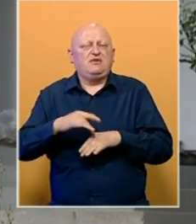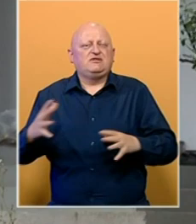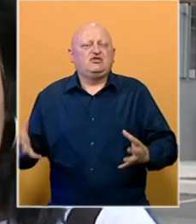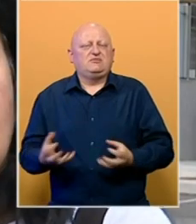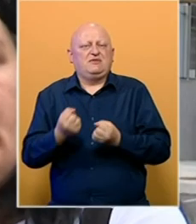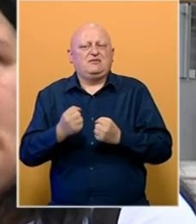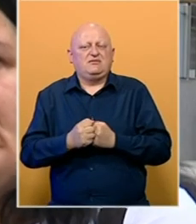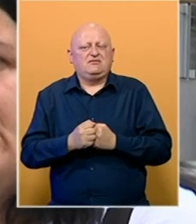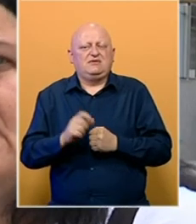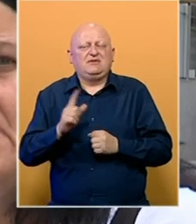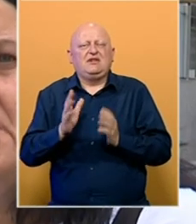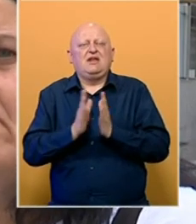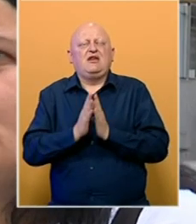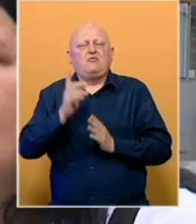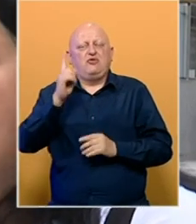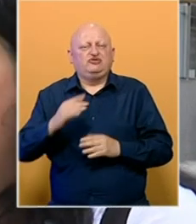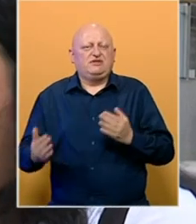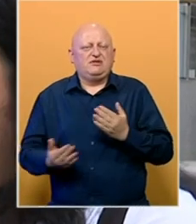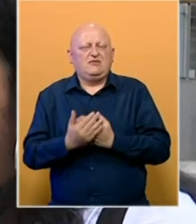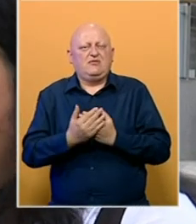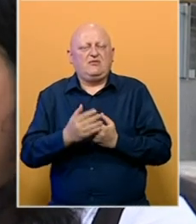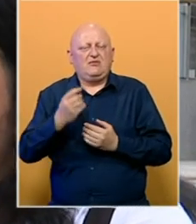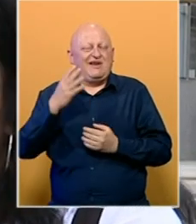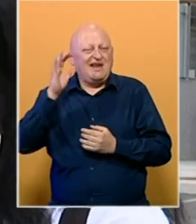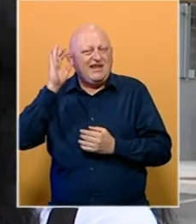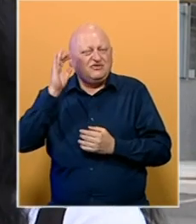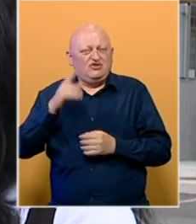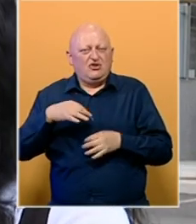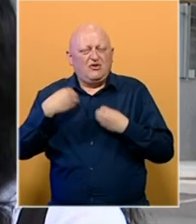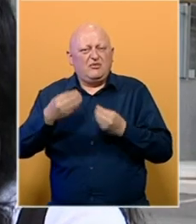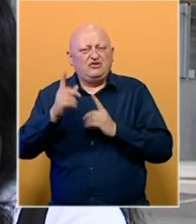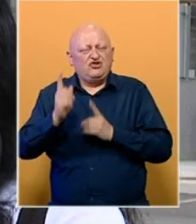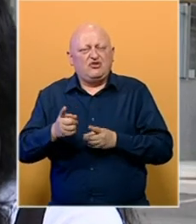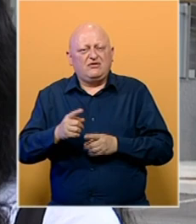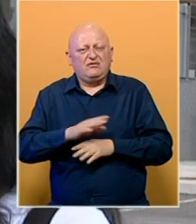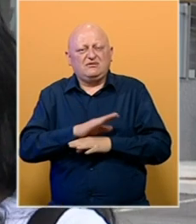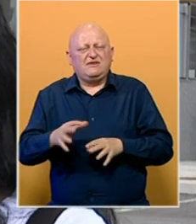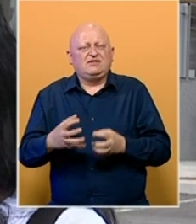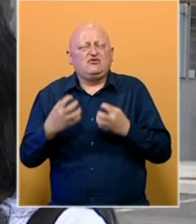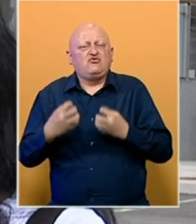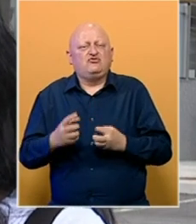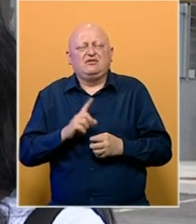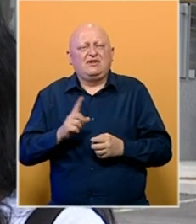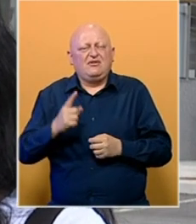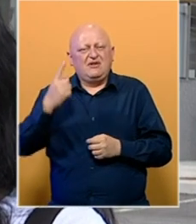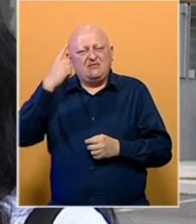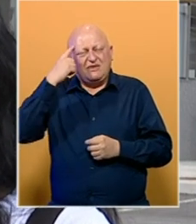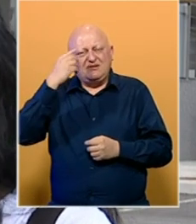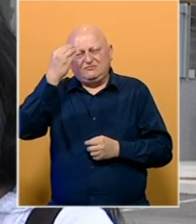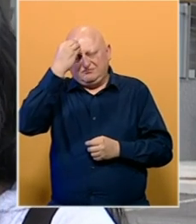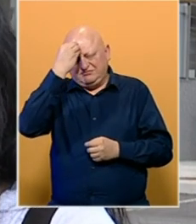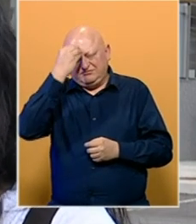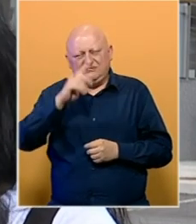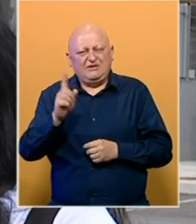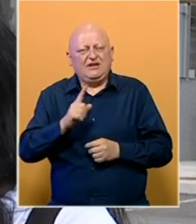spasam. Ne daj Bože nikad da se ne ponovi, kad čujem na neko priča o ratu, sva se kuku učim, ne volim na to da se posjećam nikako.